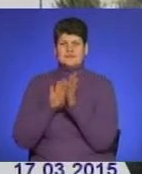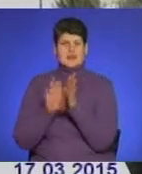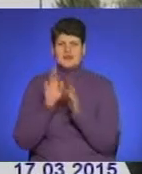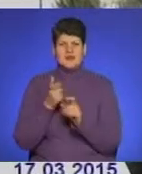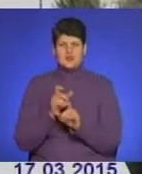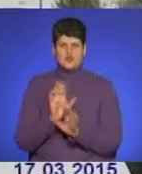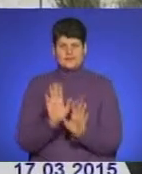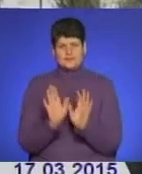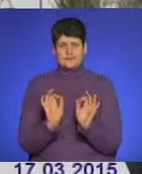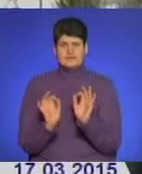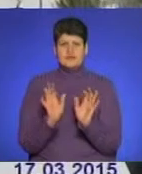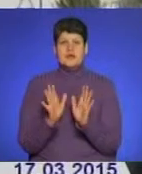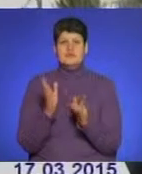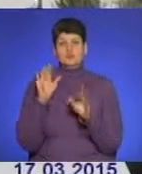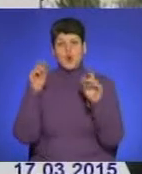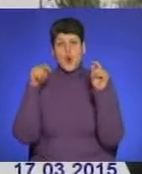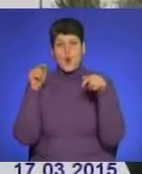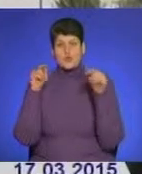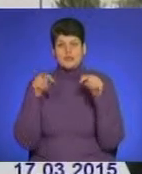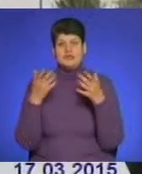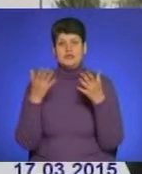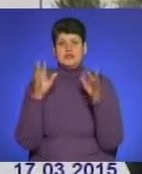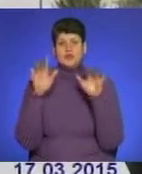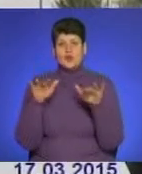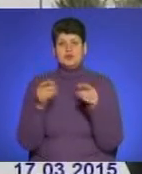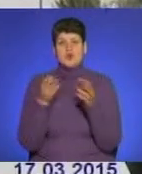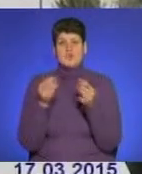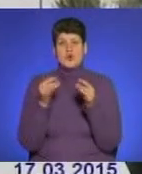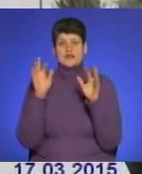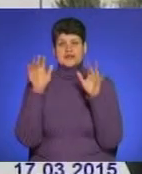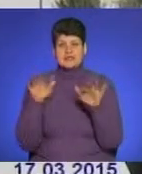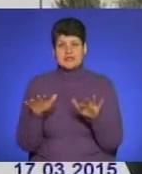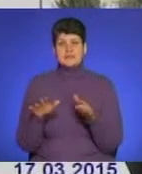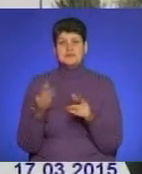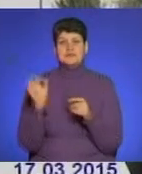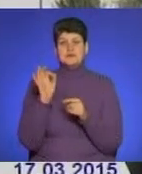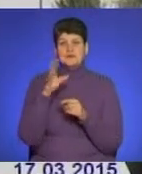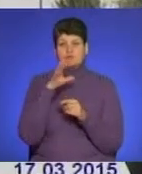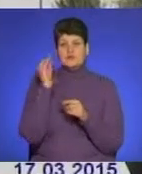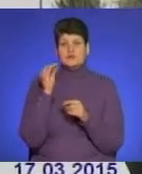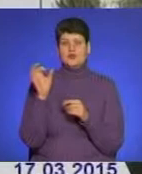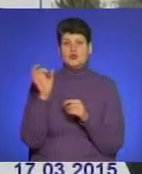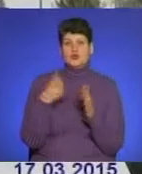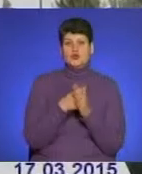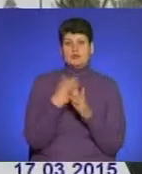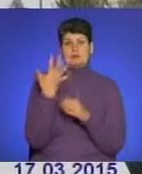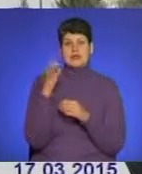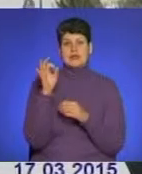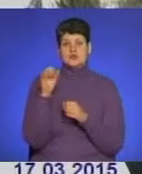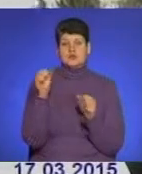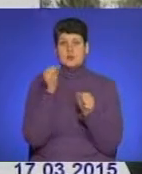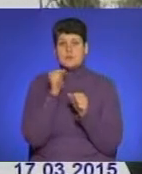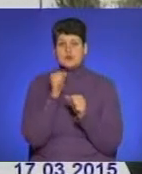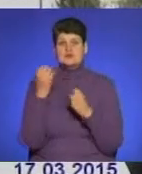суттєво. Можливі невеликі опади у вигляді, що тамокрого сінігу температурні показники, нічні, коливатимуться від 0 до 5 градусів морозу.